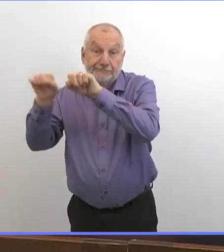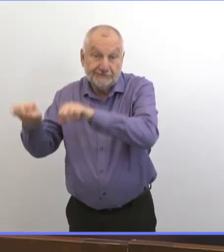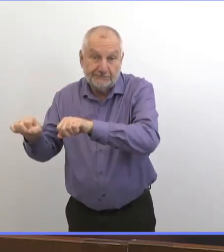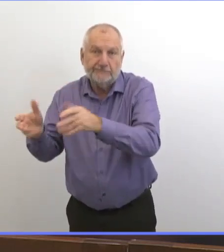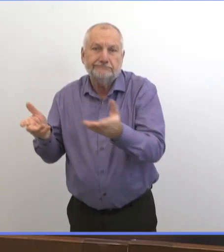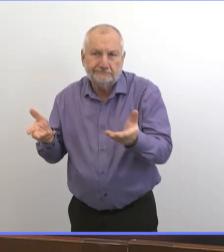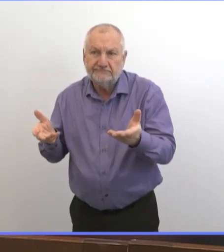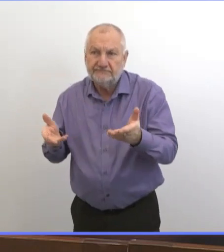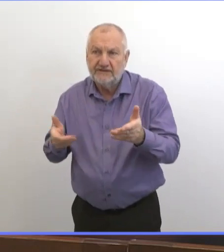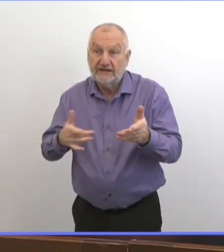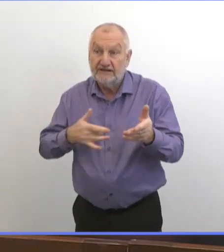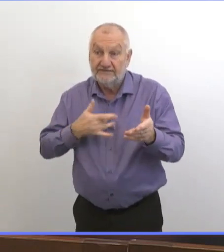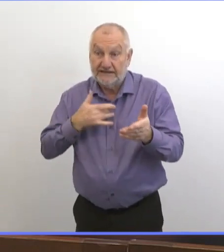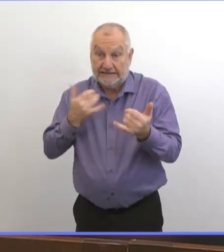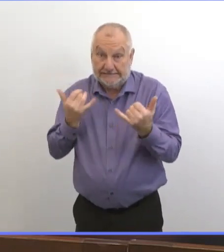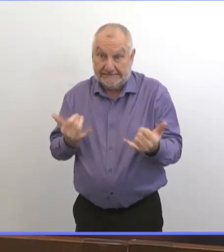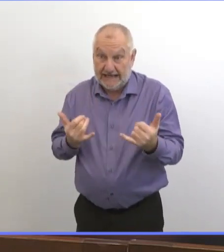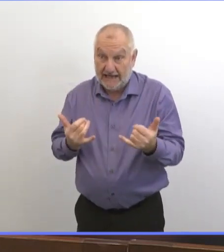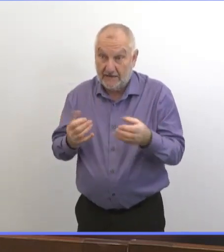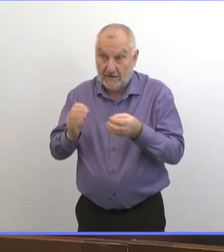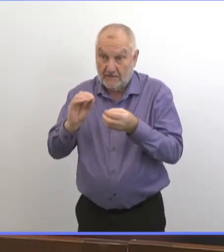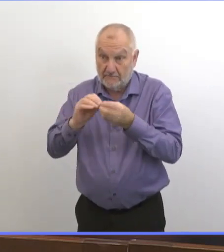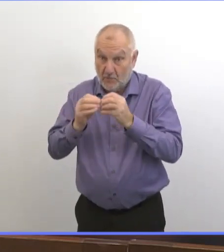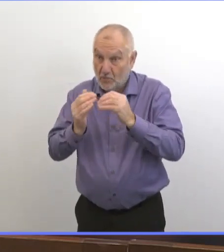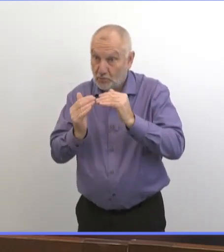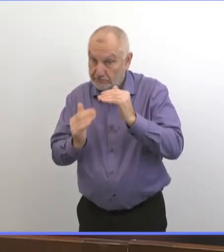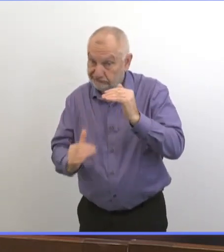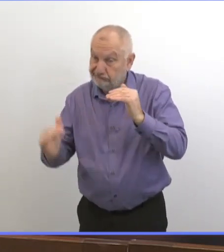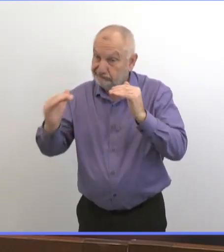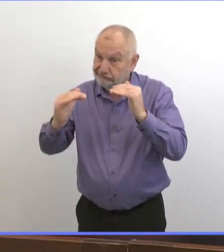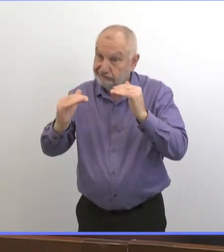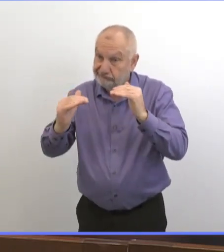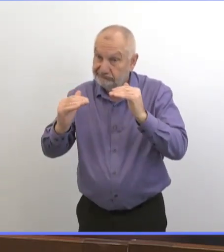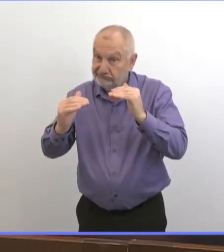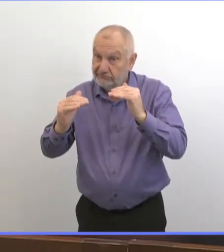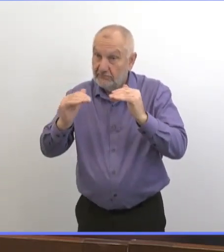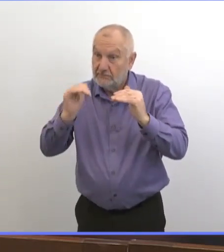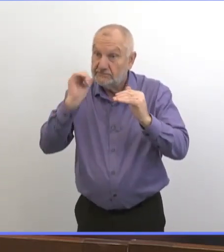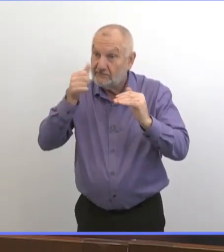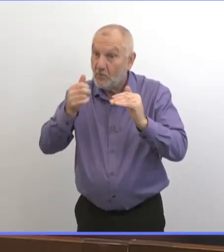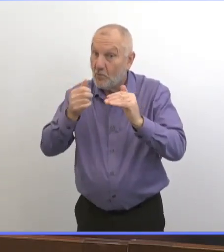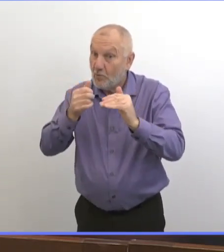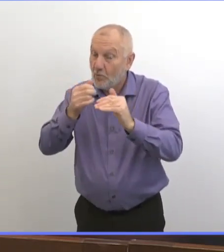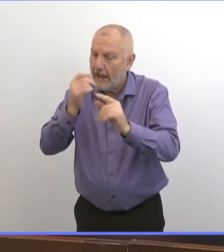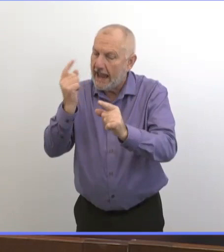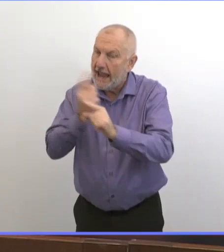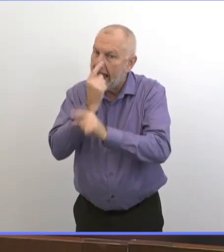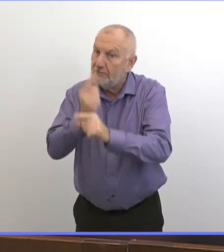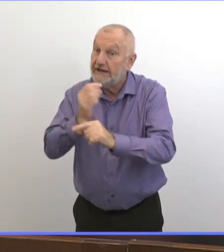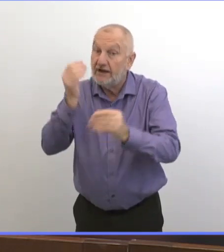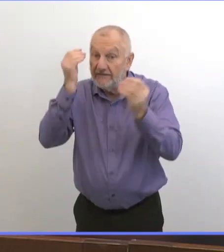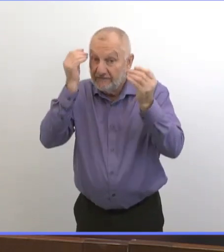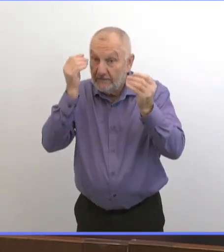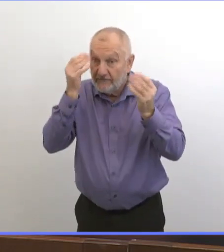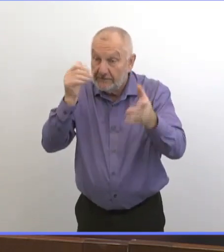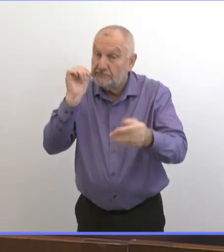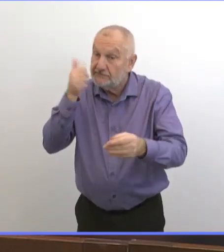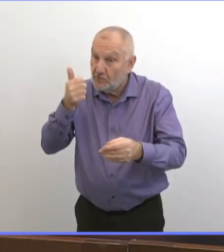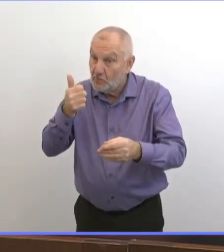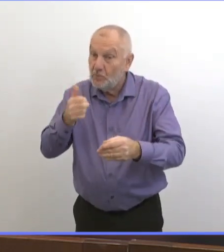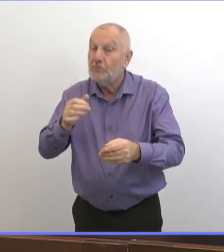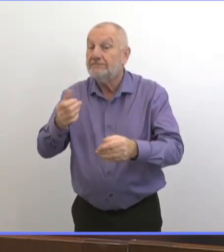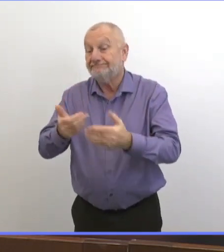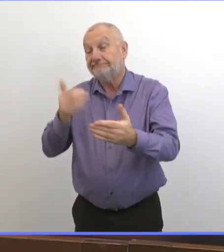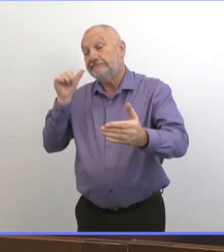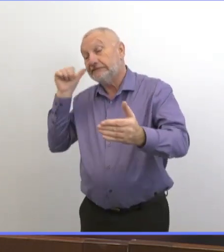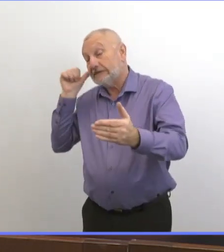système. Je pense qu va avoir un ajustement aujourd'hui, ça sera mis à jour demain. Donc non, il n'y a pas eu de